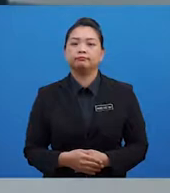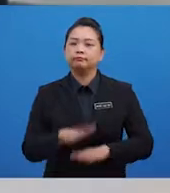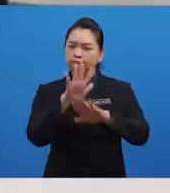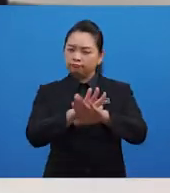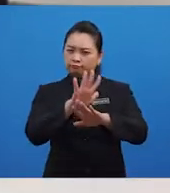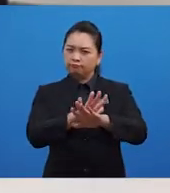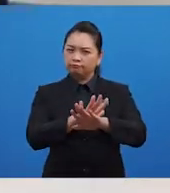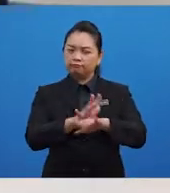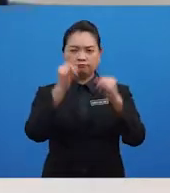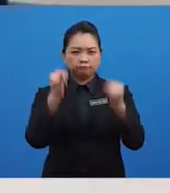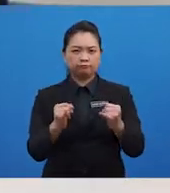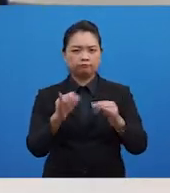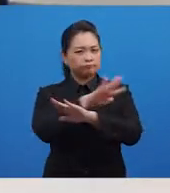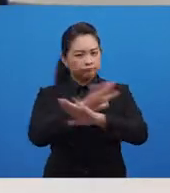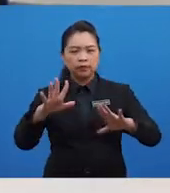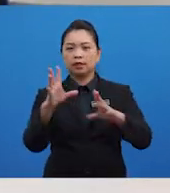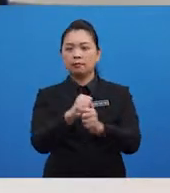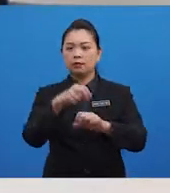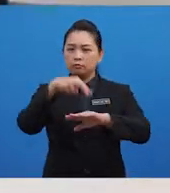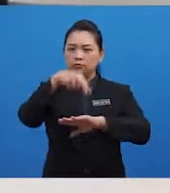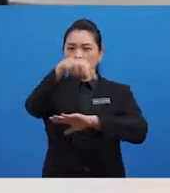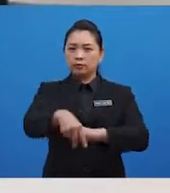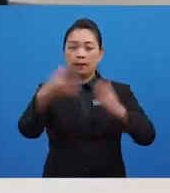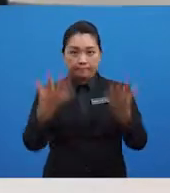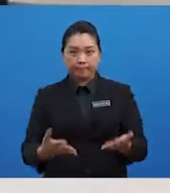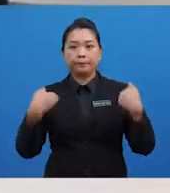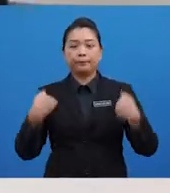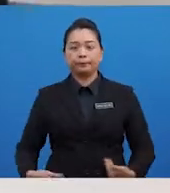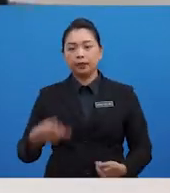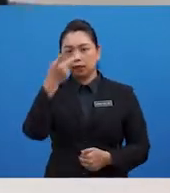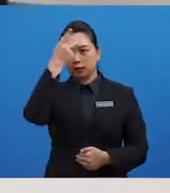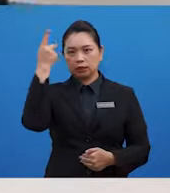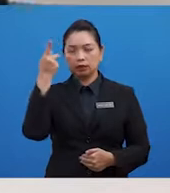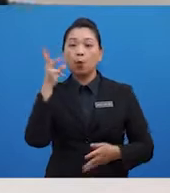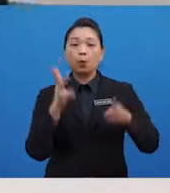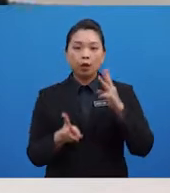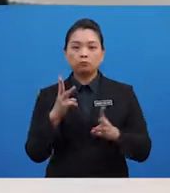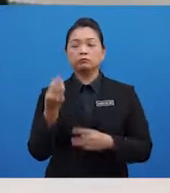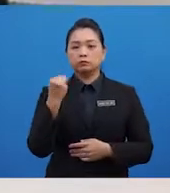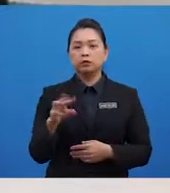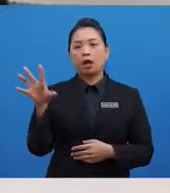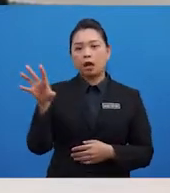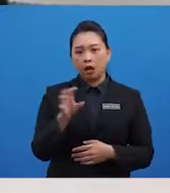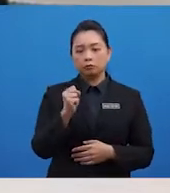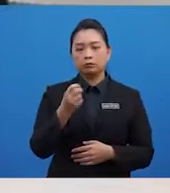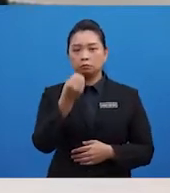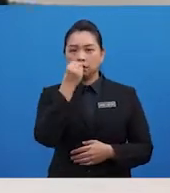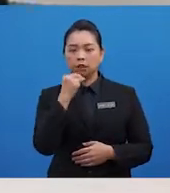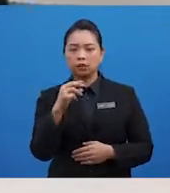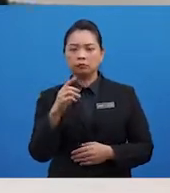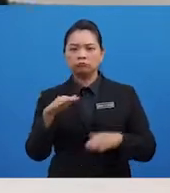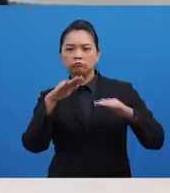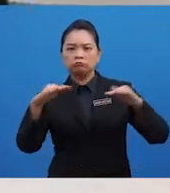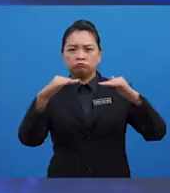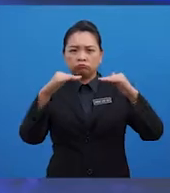Ramai individu tidak dapat menurunkan berat badan kerana walaupun mereka mengambil makanan yang